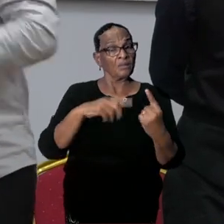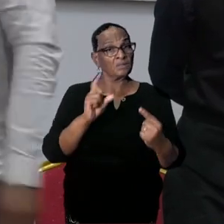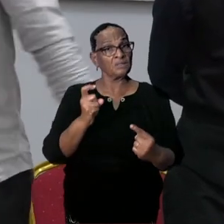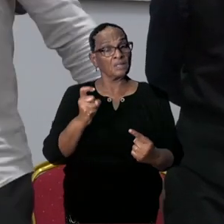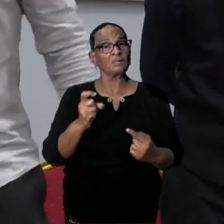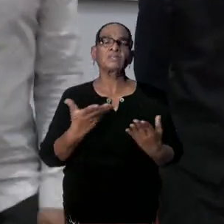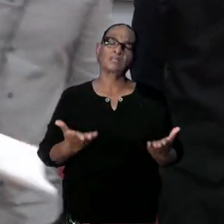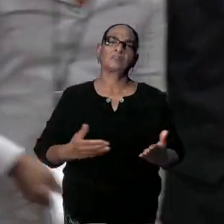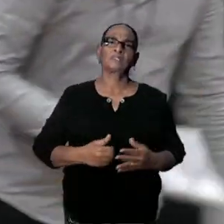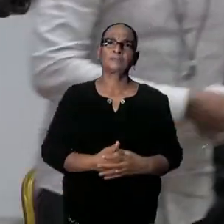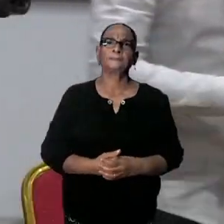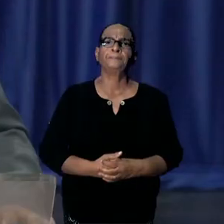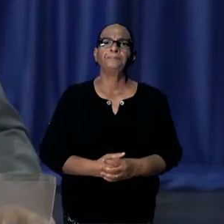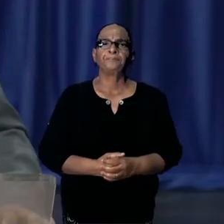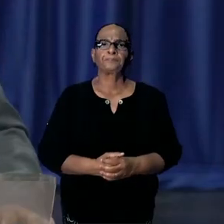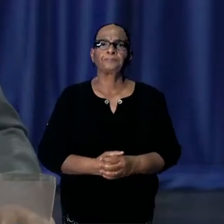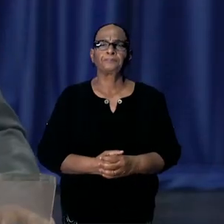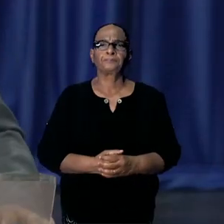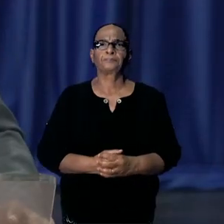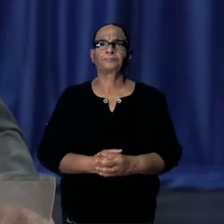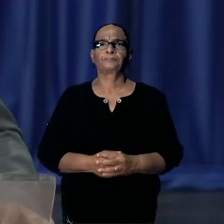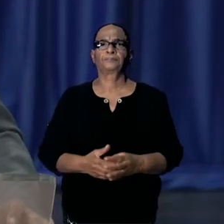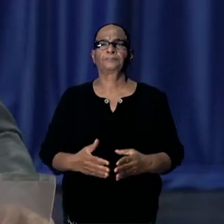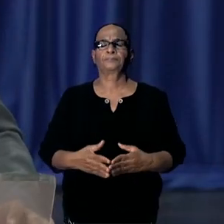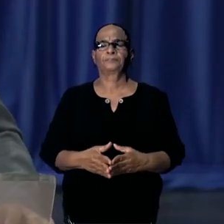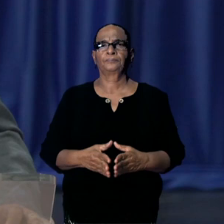Dat is het voor nu. Maltie.